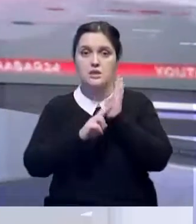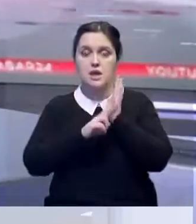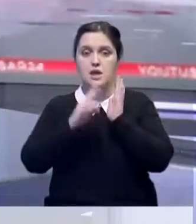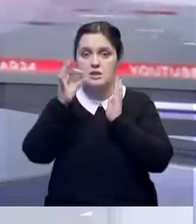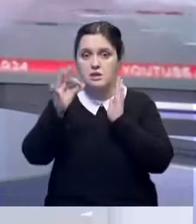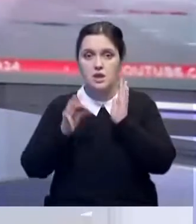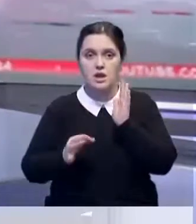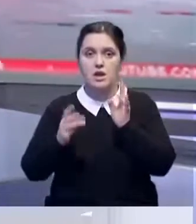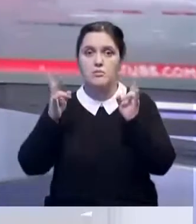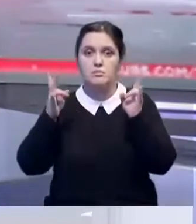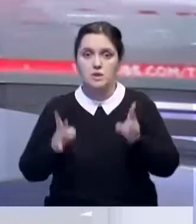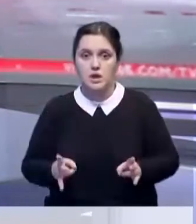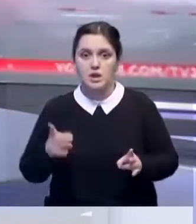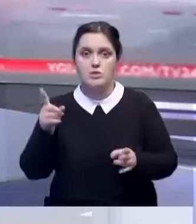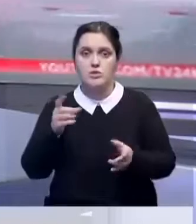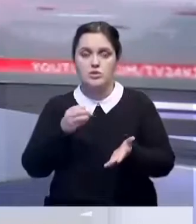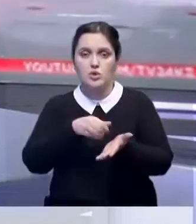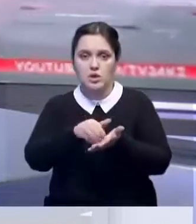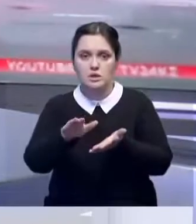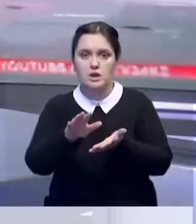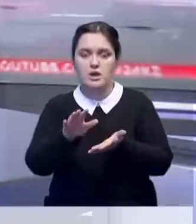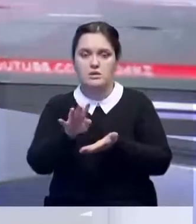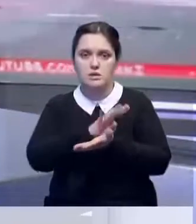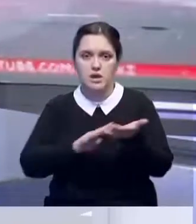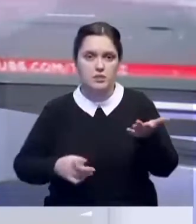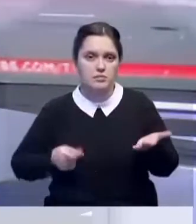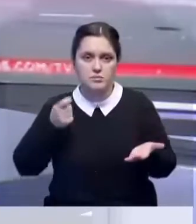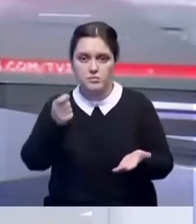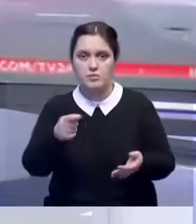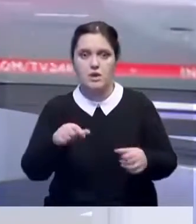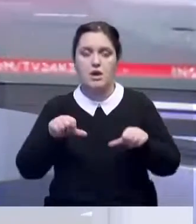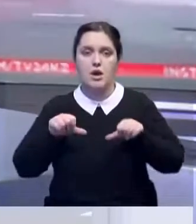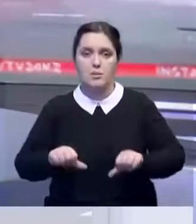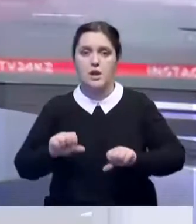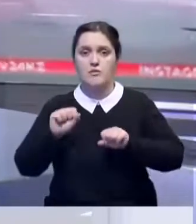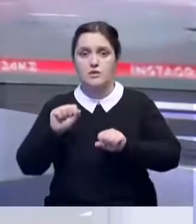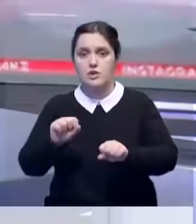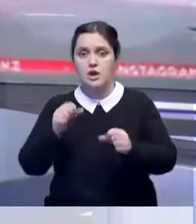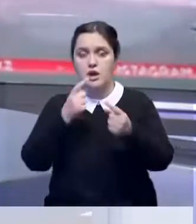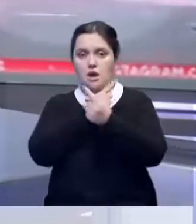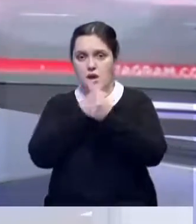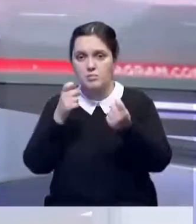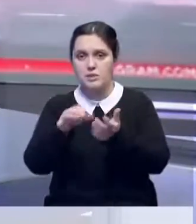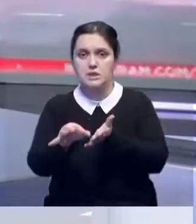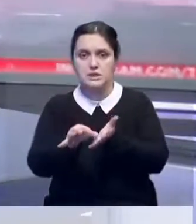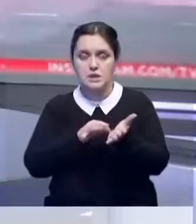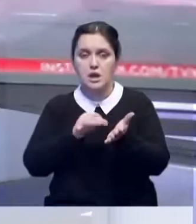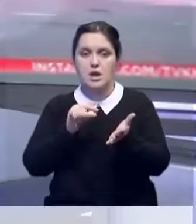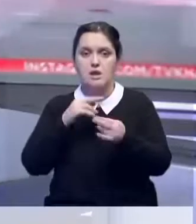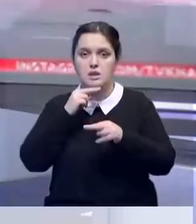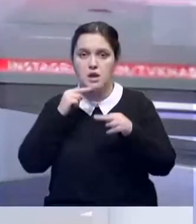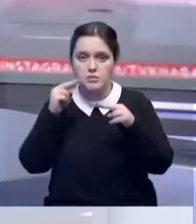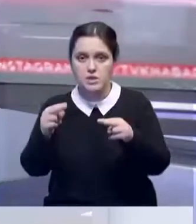домашних агрессоров, 70% пострадавших все еще отказываются писать на них заявление. Правозащитники призывают